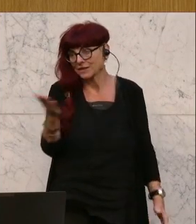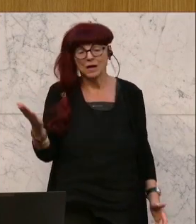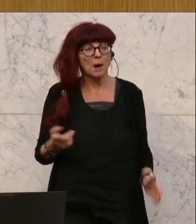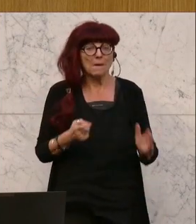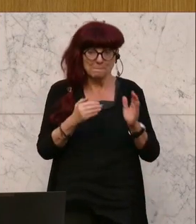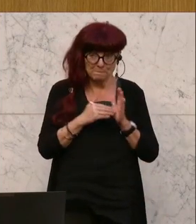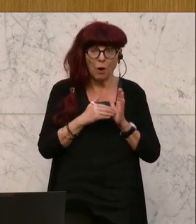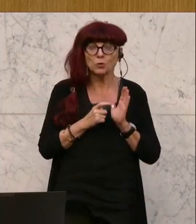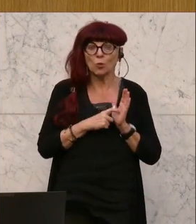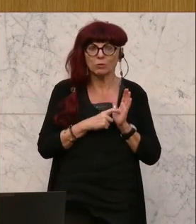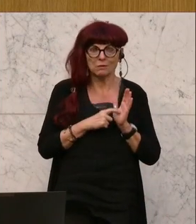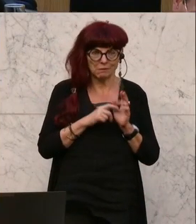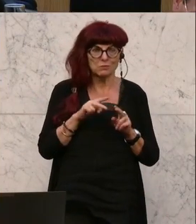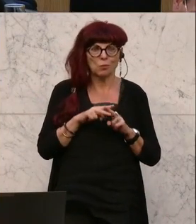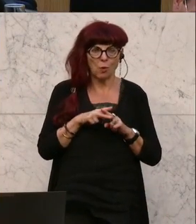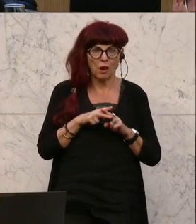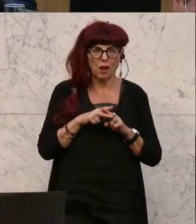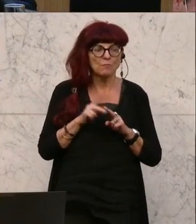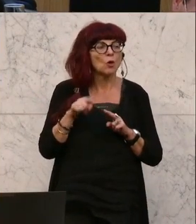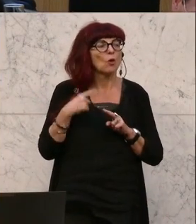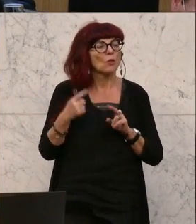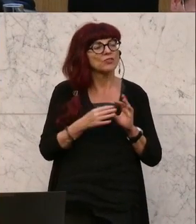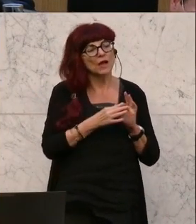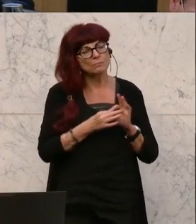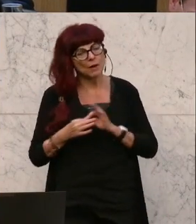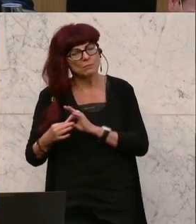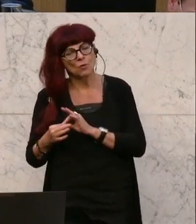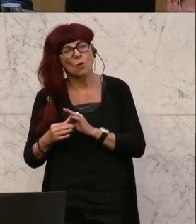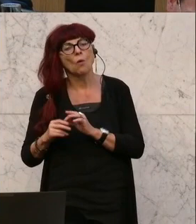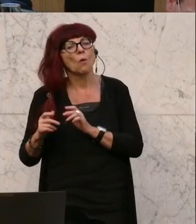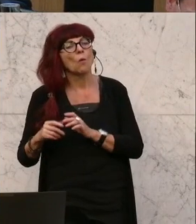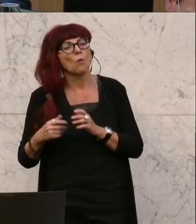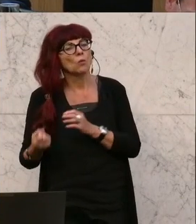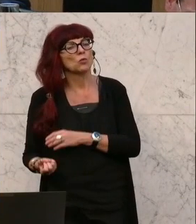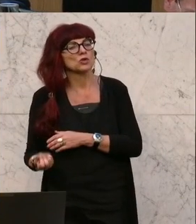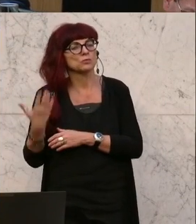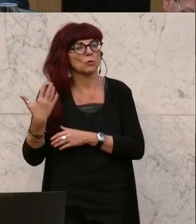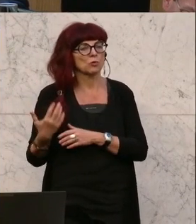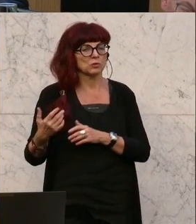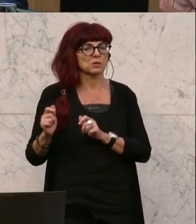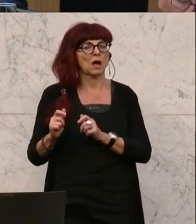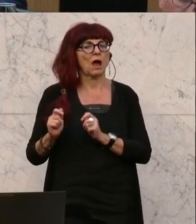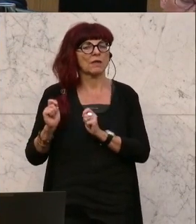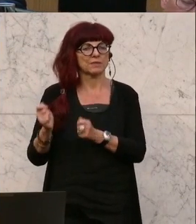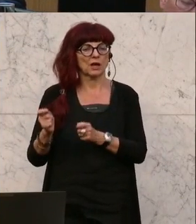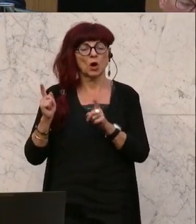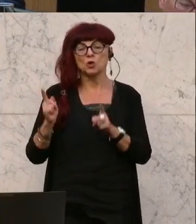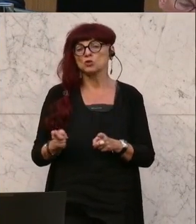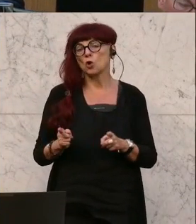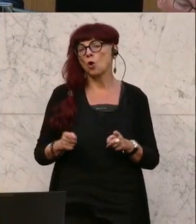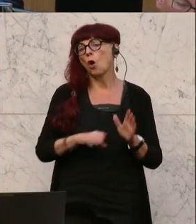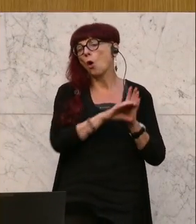notwendig wäre. Und dann, um ein bisschen Bezug zu nehmen auf den Ursprungsantrag, eine Online-Darstellung, sprich ein Organigramm.